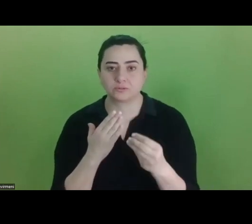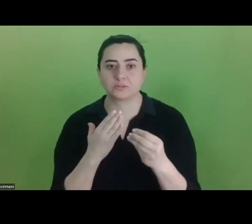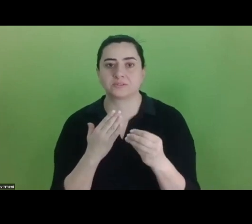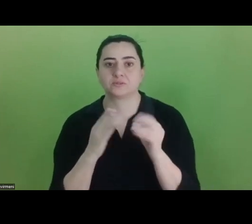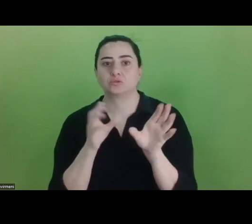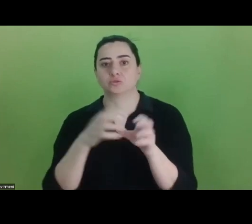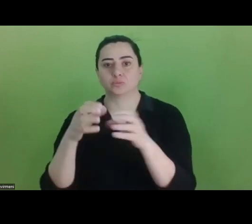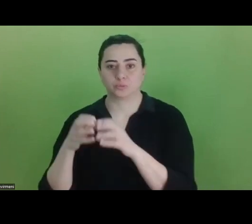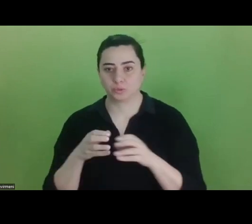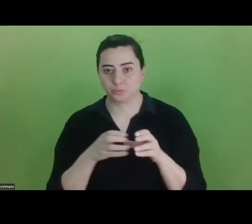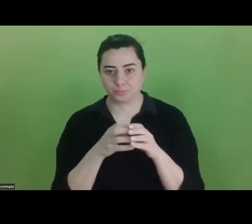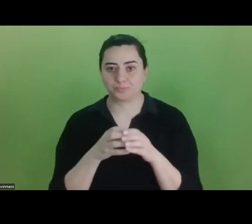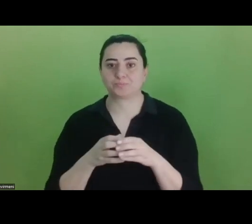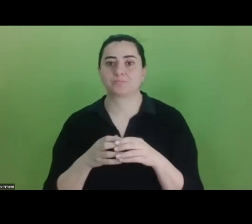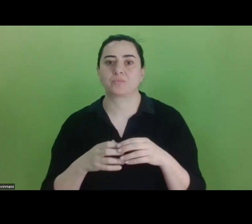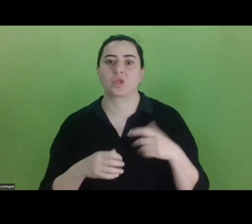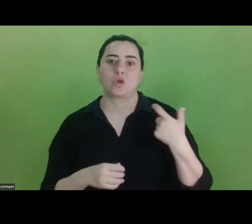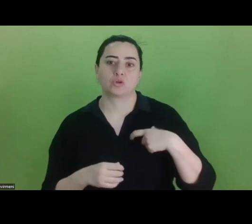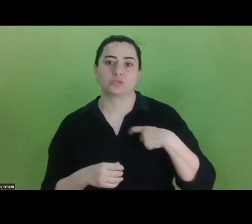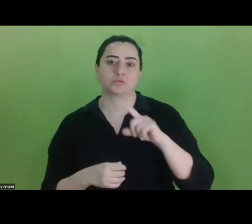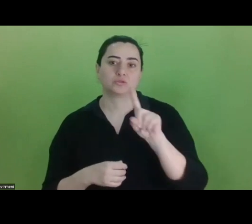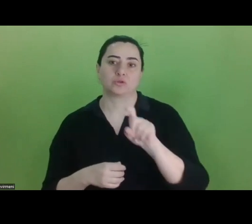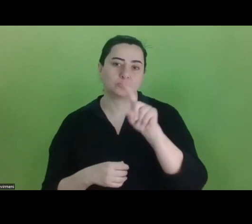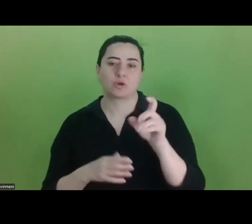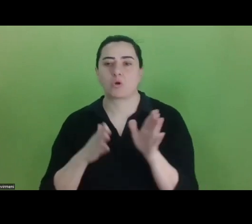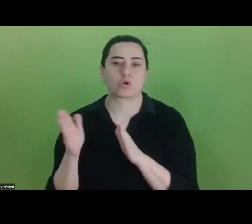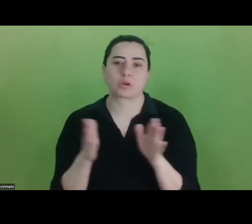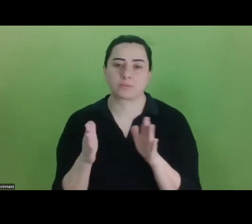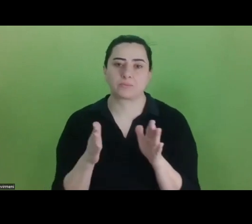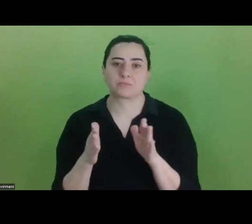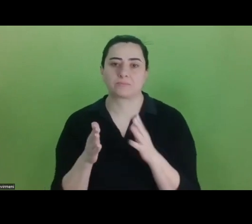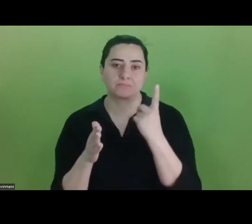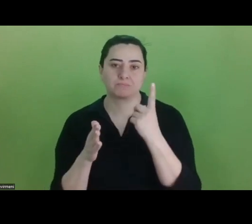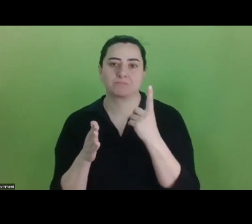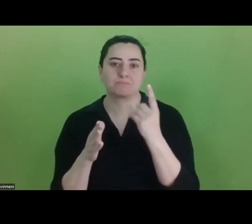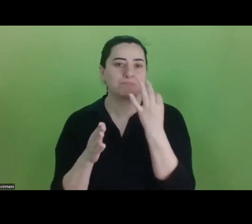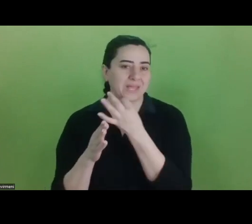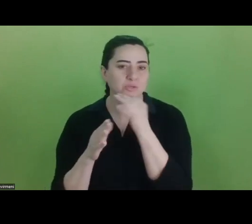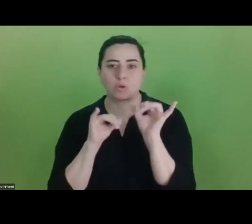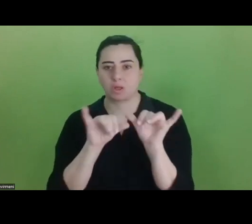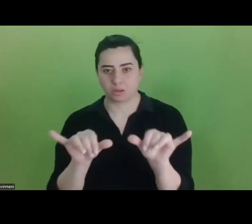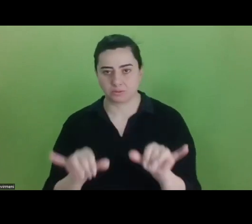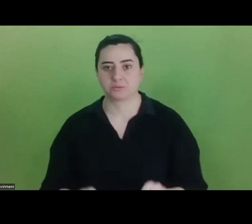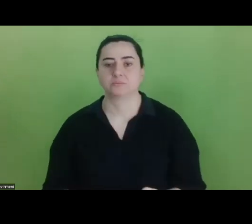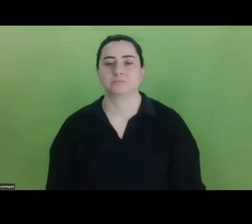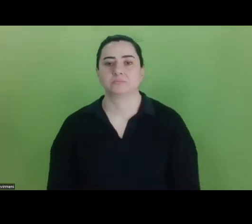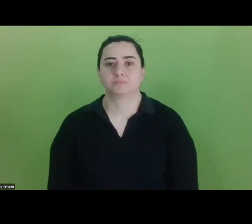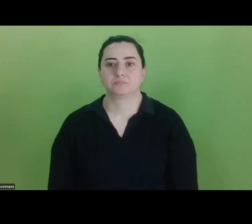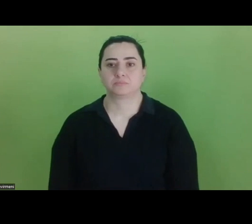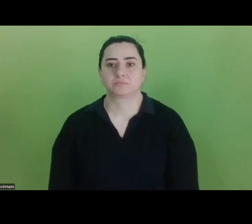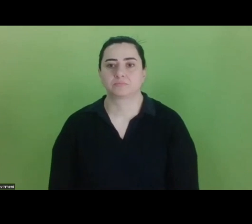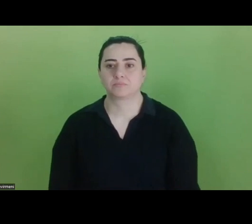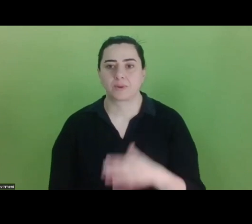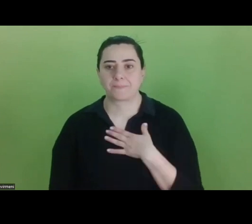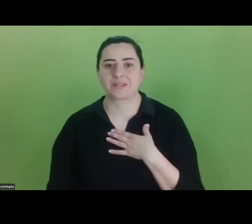tabi ki de o kategoriye göre özelleştirilmiş sorular var ama aşağı yukarı birbirine benzer amaçlar üretilmiş sorular. Ben